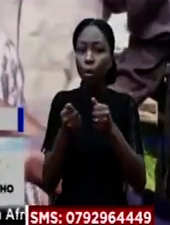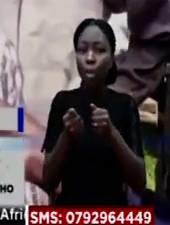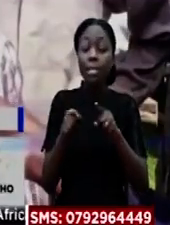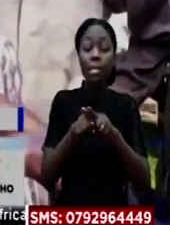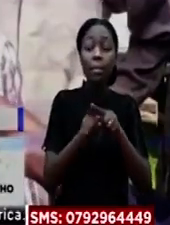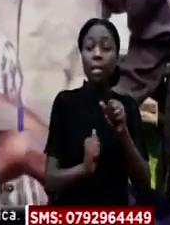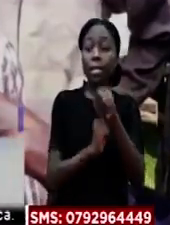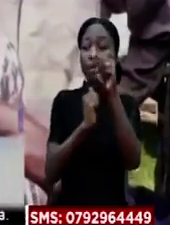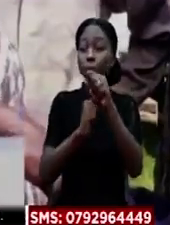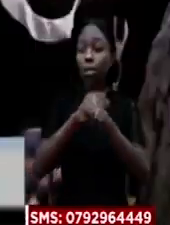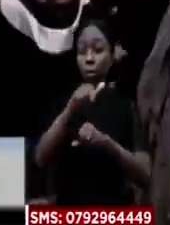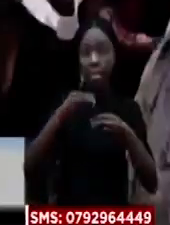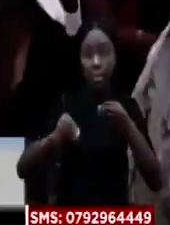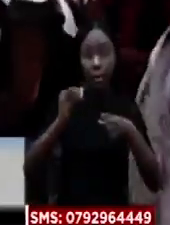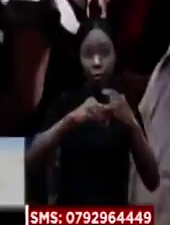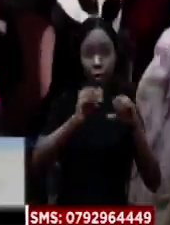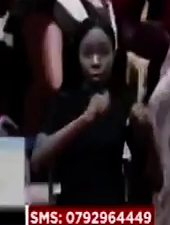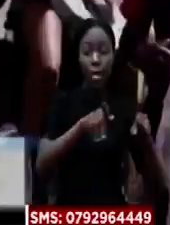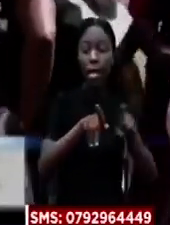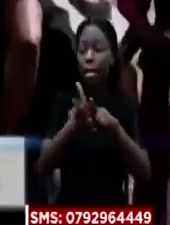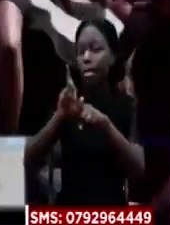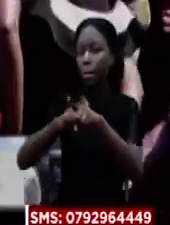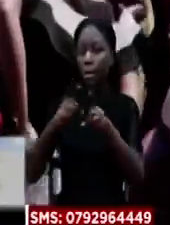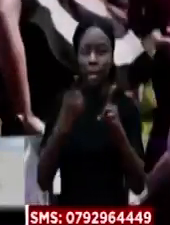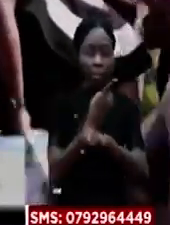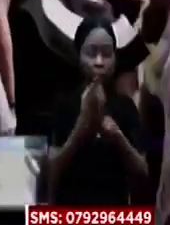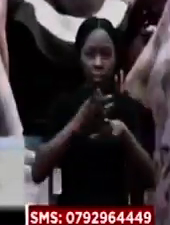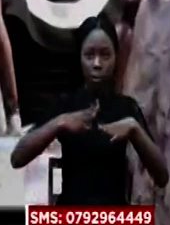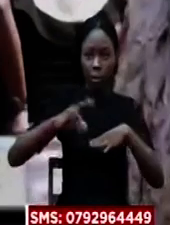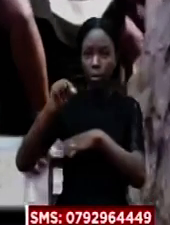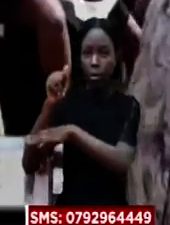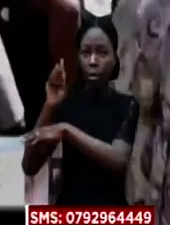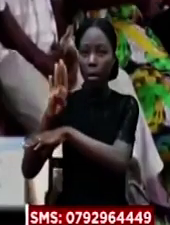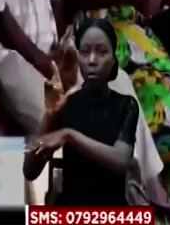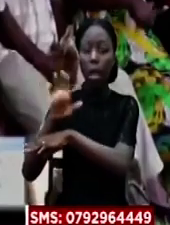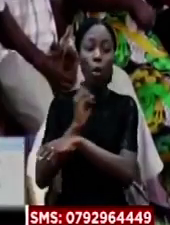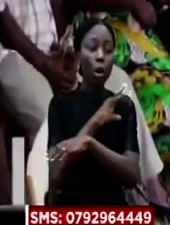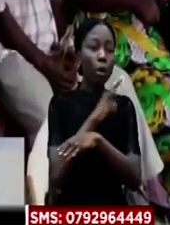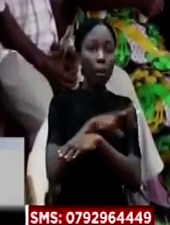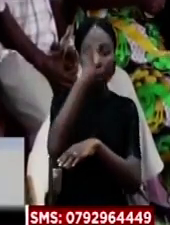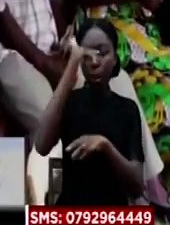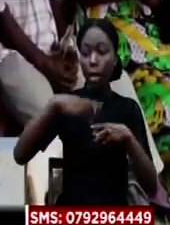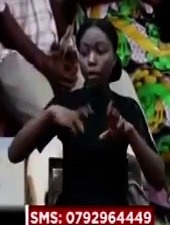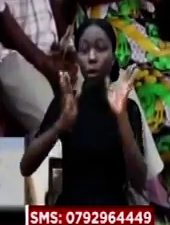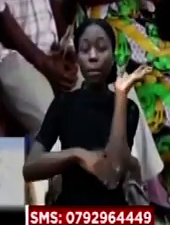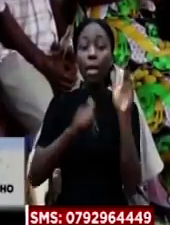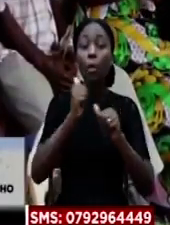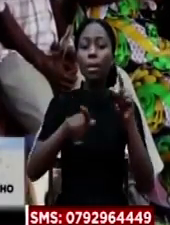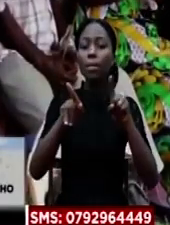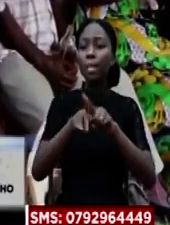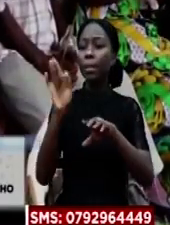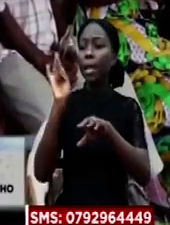Na sisi wale maavu tutapika kura sana Wakatu uo huo Badhi ya unyeju wa nambale wamelelamikia halimbovu ya barabara Ambazo